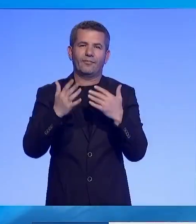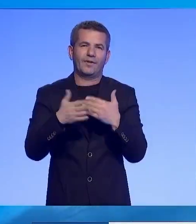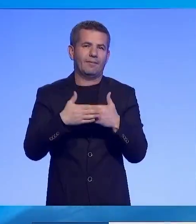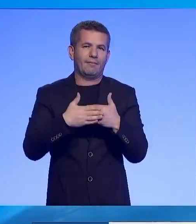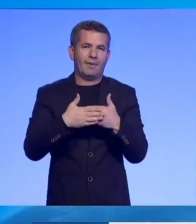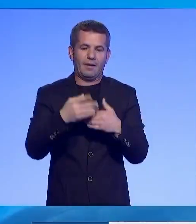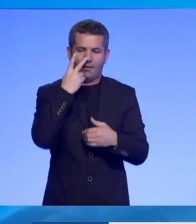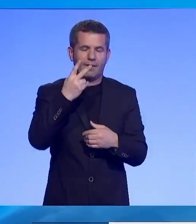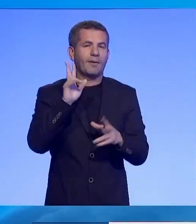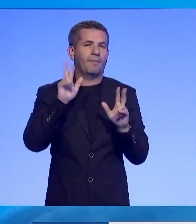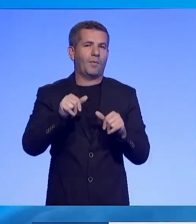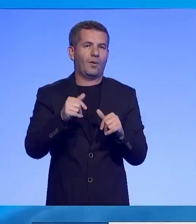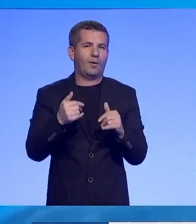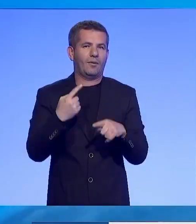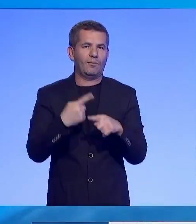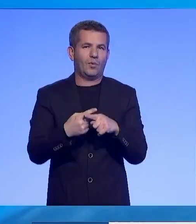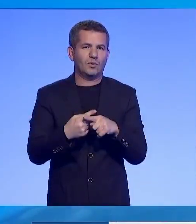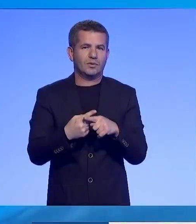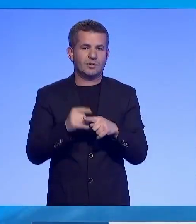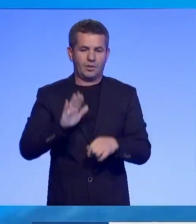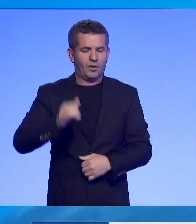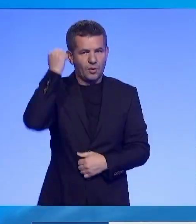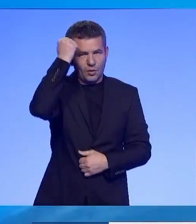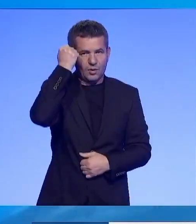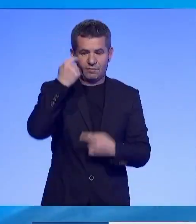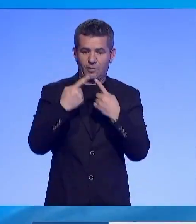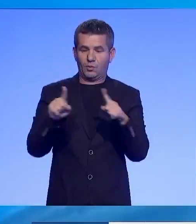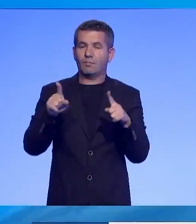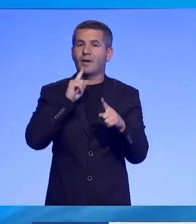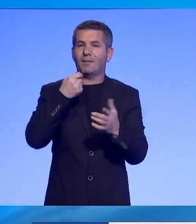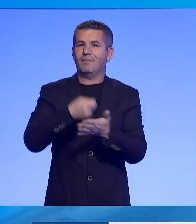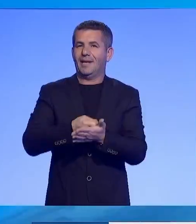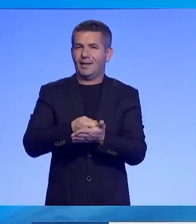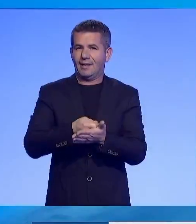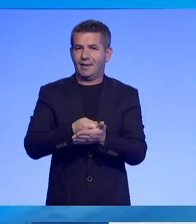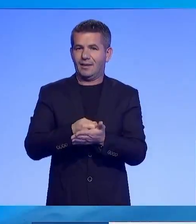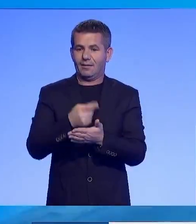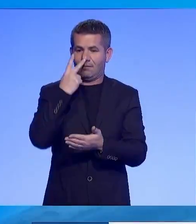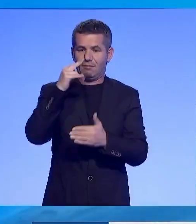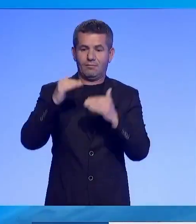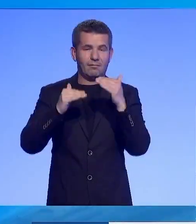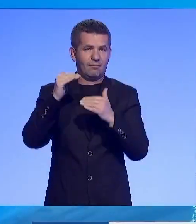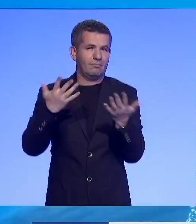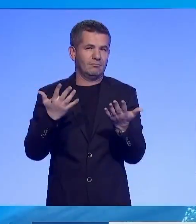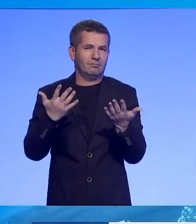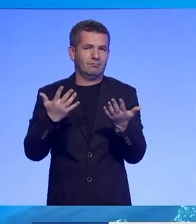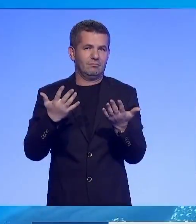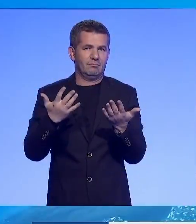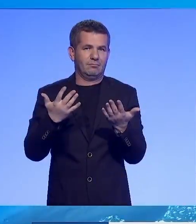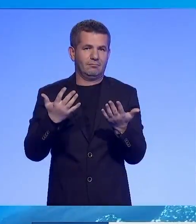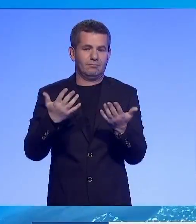bjetin kohë parashikohet edhe gjenerimi vendor. Diferenca është import. Bostë ati parashikimit që është